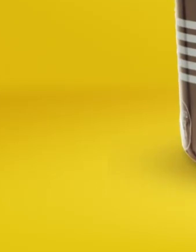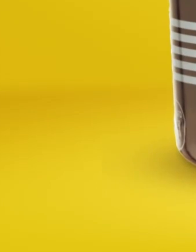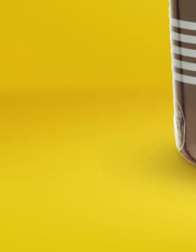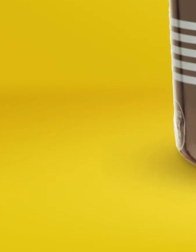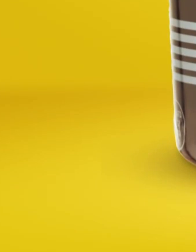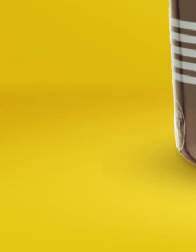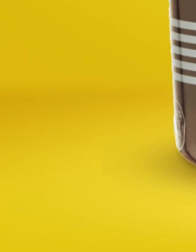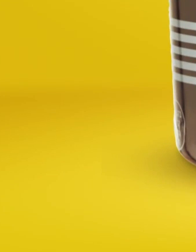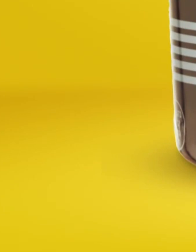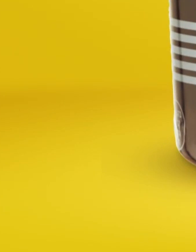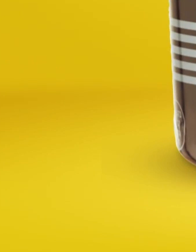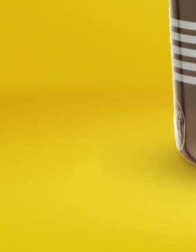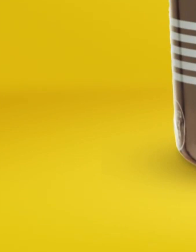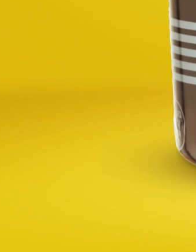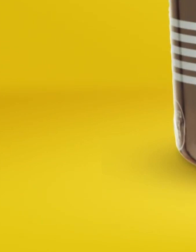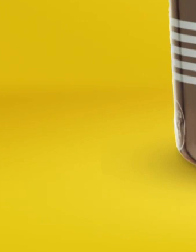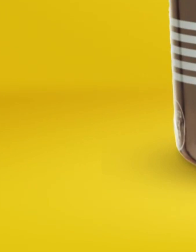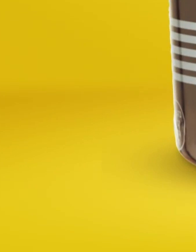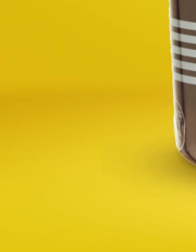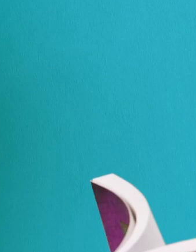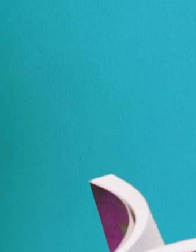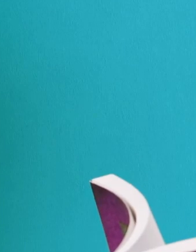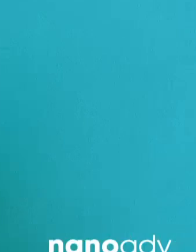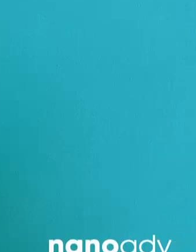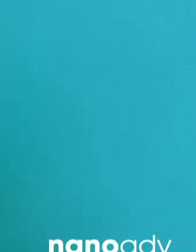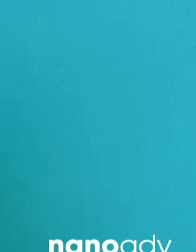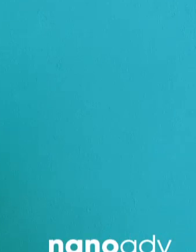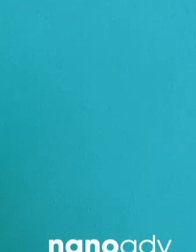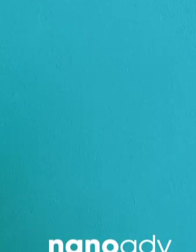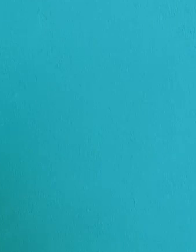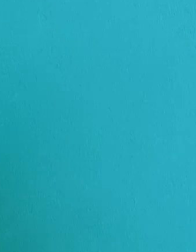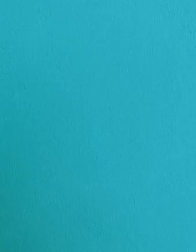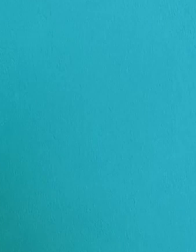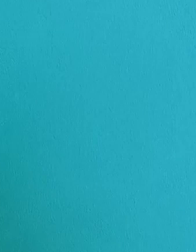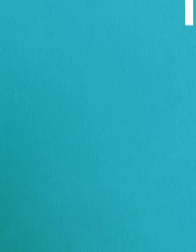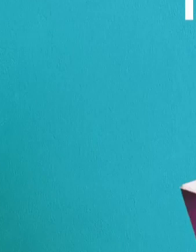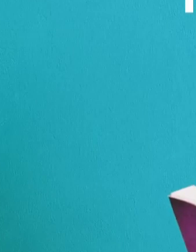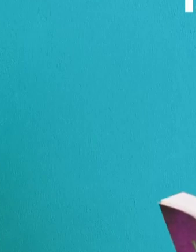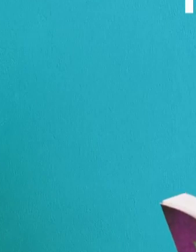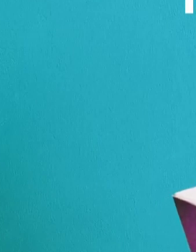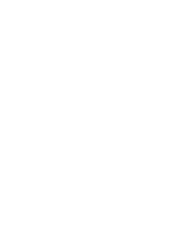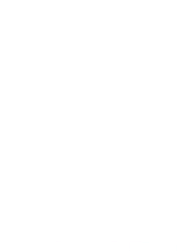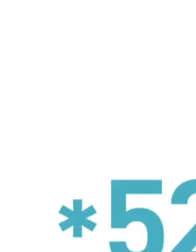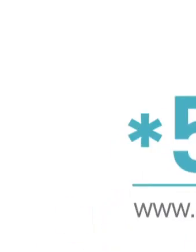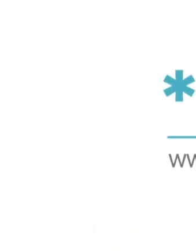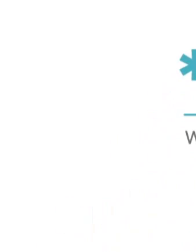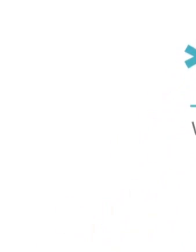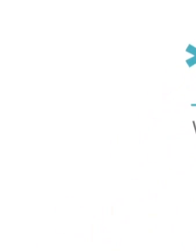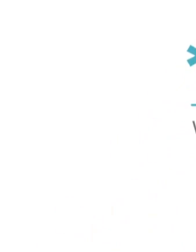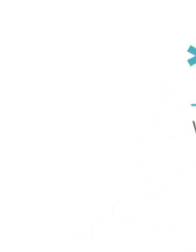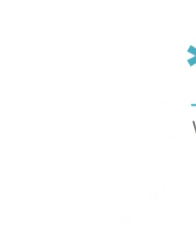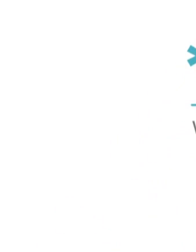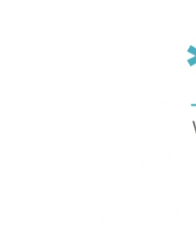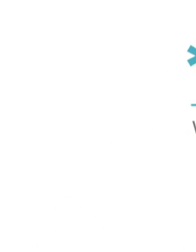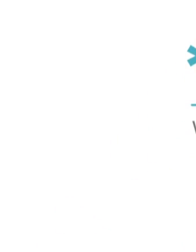השחר לא עולה. גם ישראלי, גם טעים. כשאחושים חדים יותר, אתם טובים יותר. מכשירי